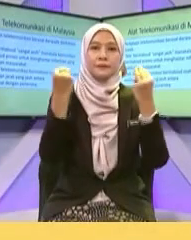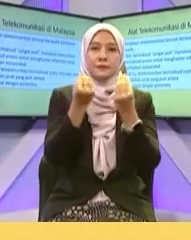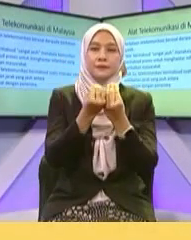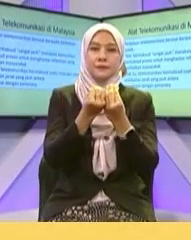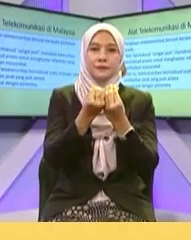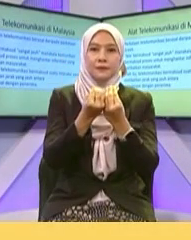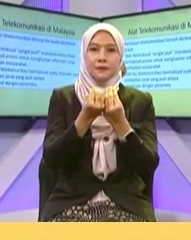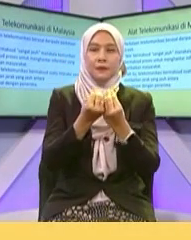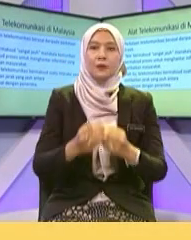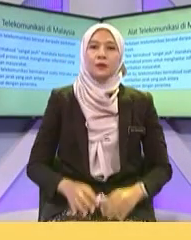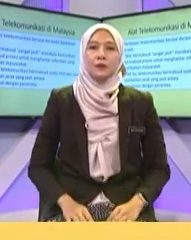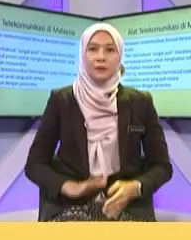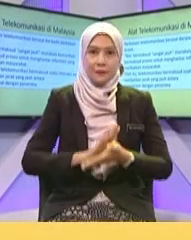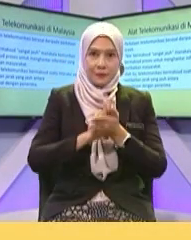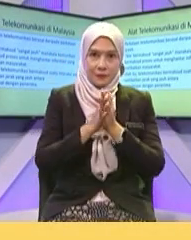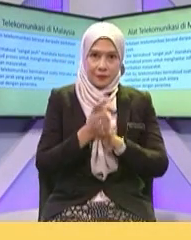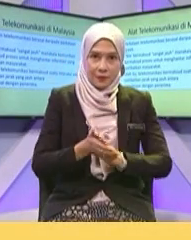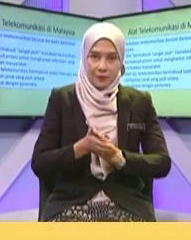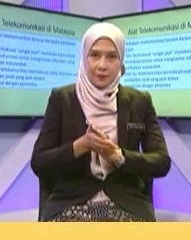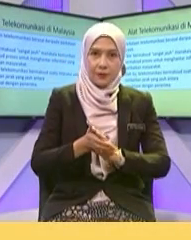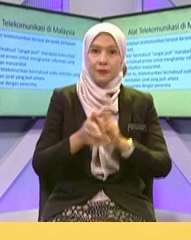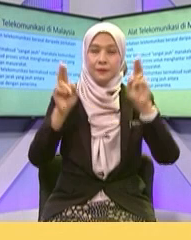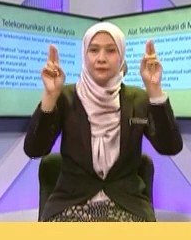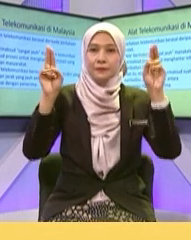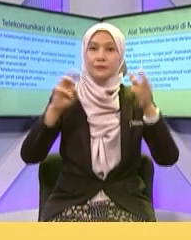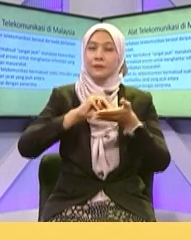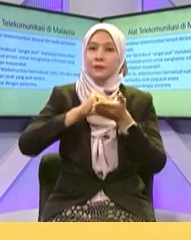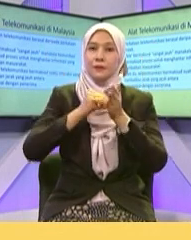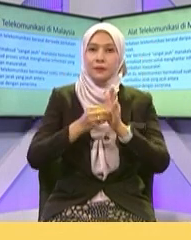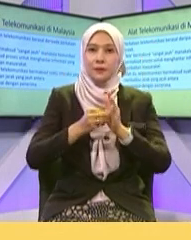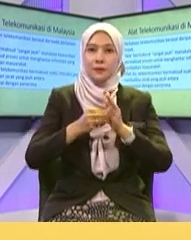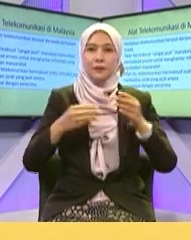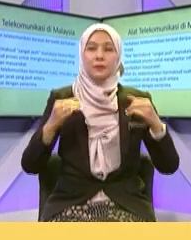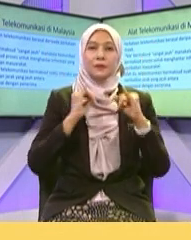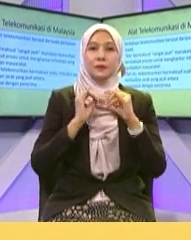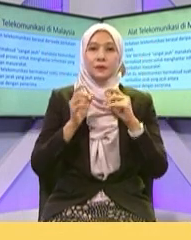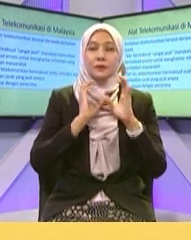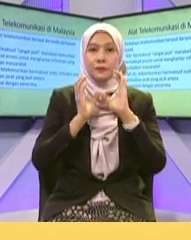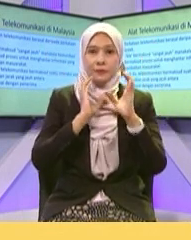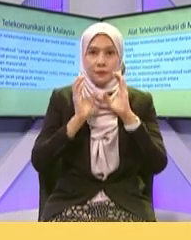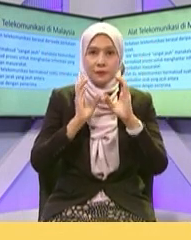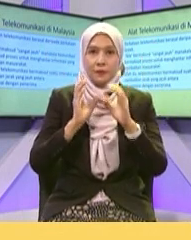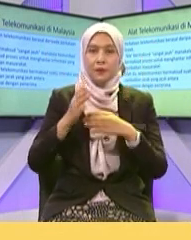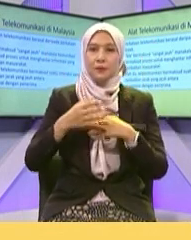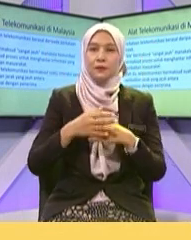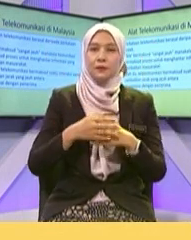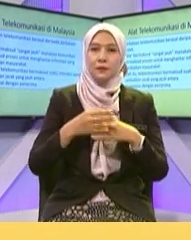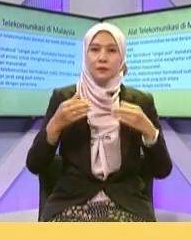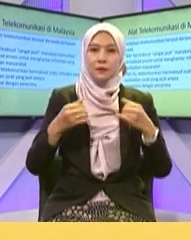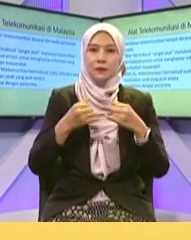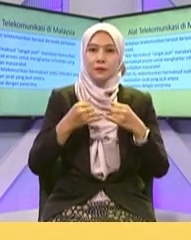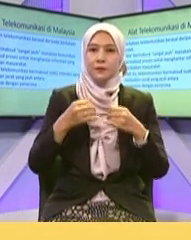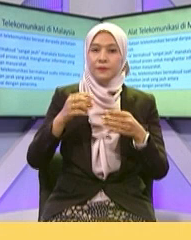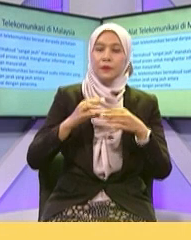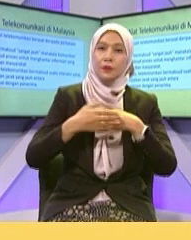Telekomunikasi Bermaksud Suatu interaksi Yang melibatkan jarak Yang jauh Antara penyampai Dengan penerima Macam kita